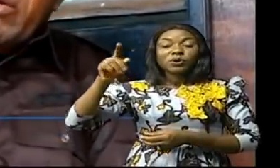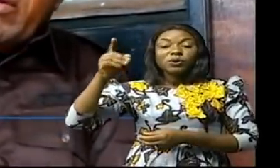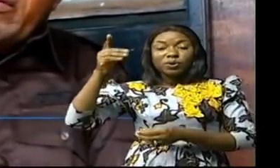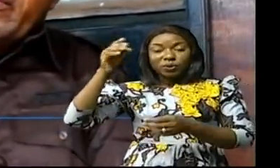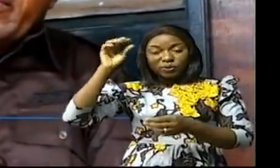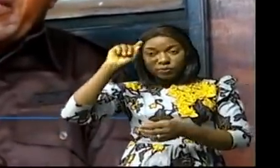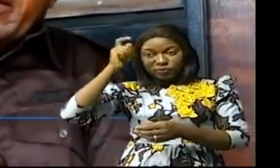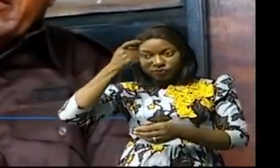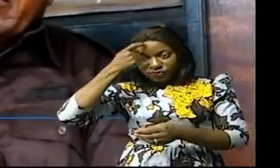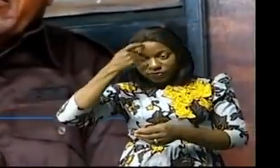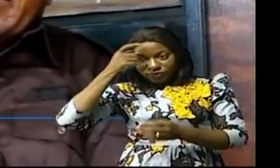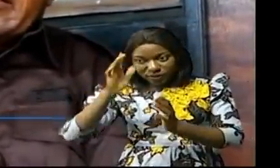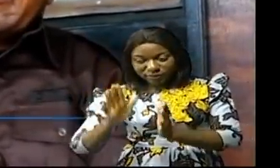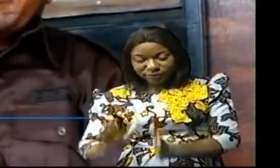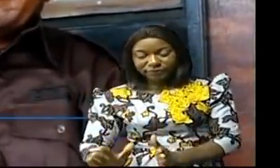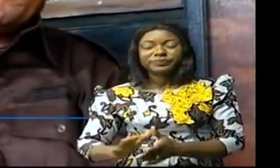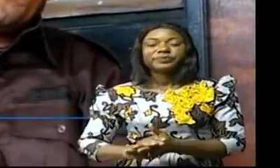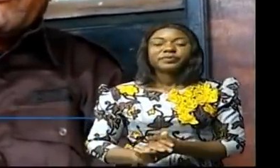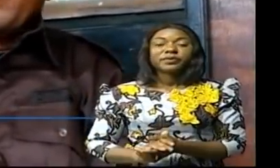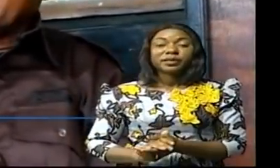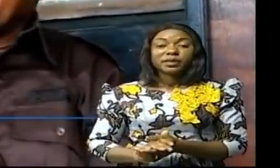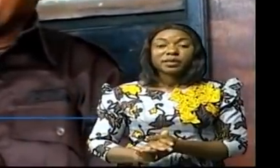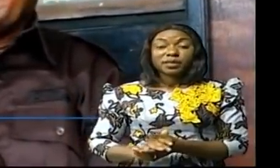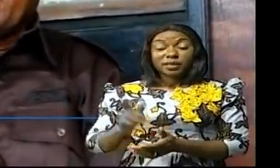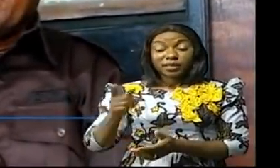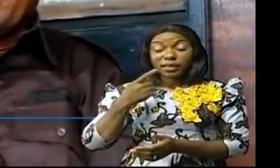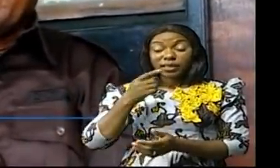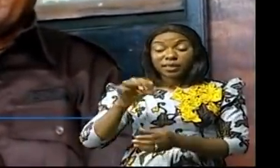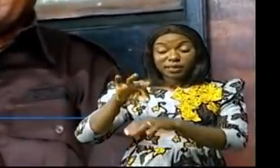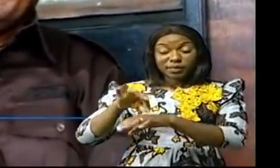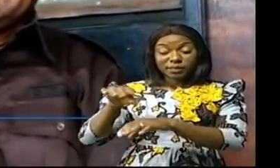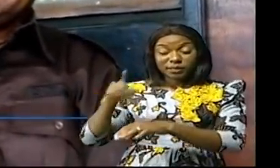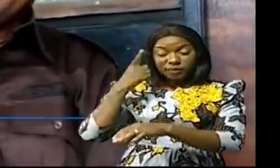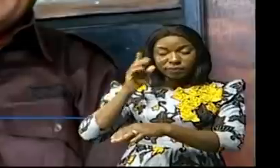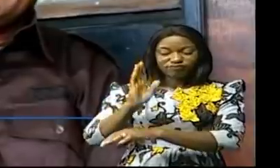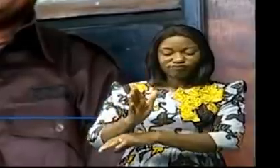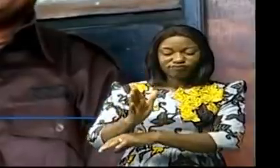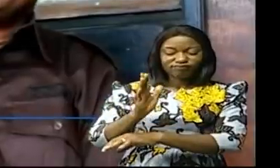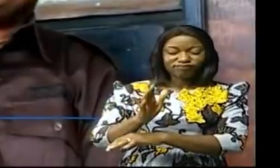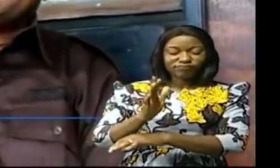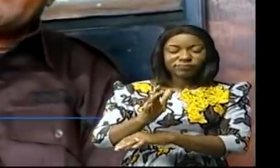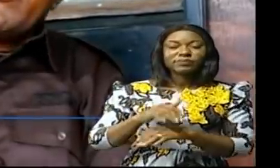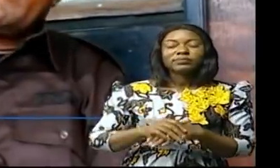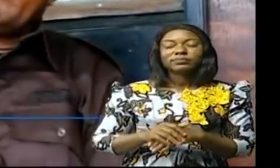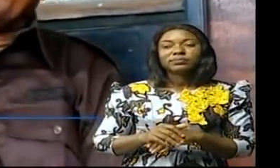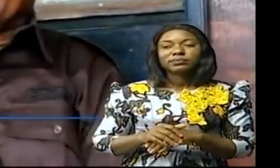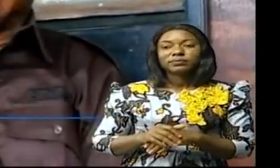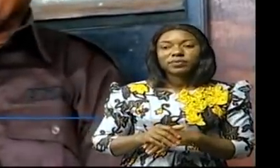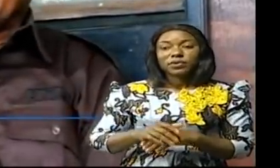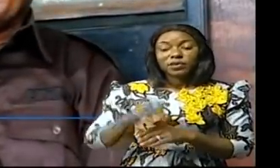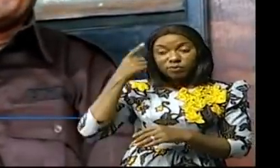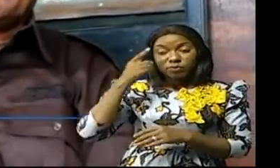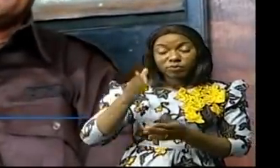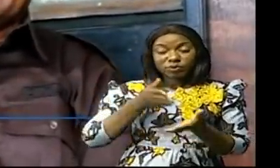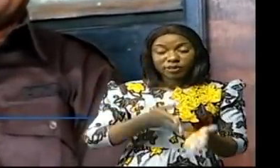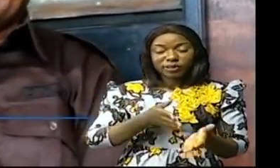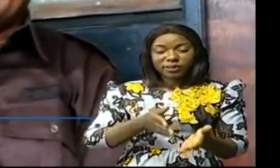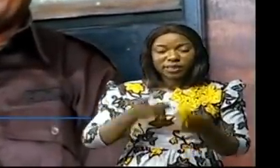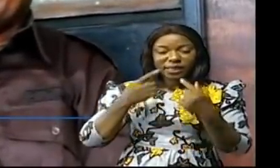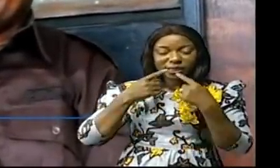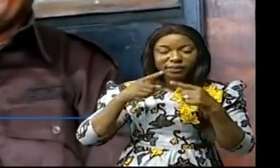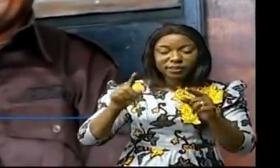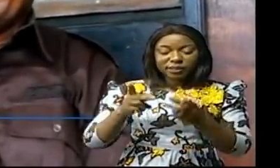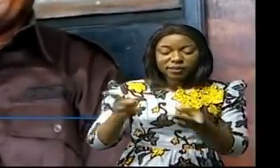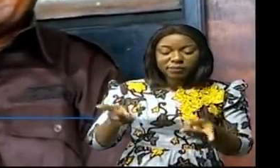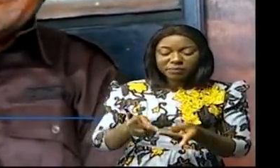Il a profité de cette occasion pour prodiguer des sages conseils à maître Gilles Lodi pour l'aider à réussir là où